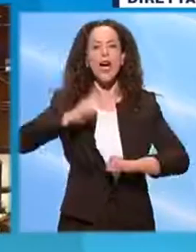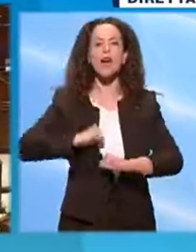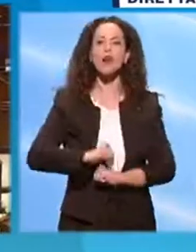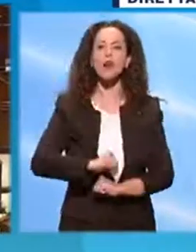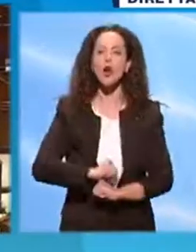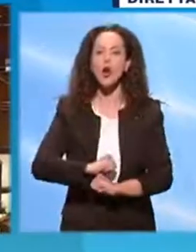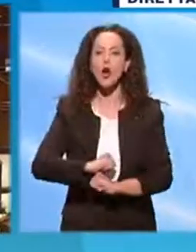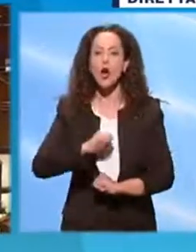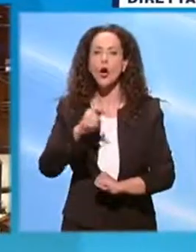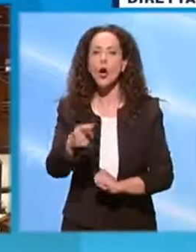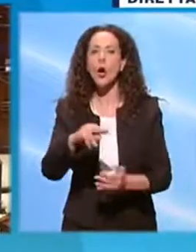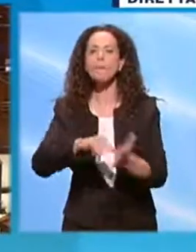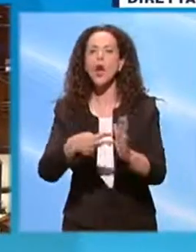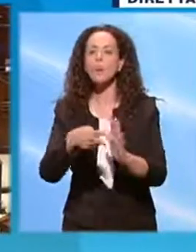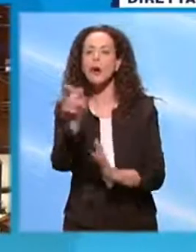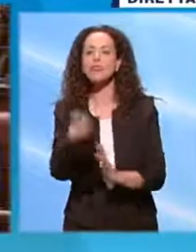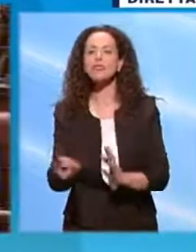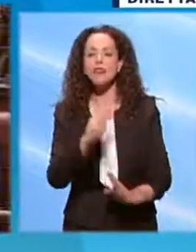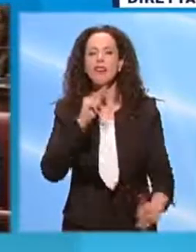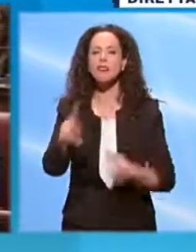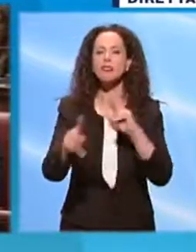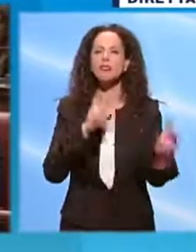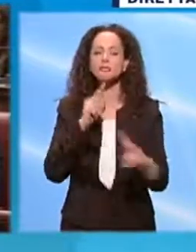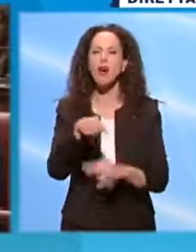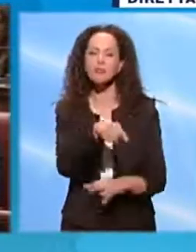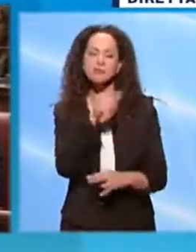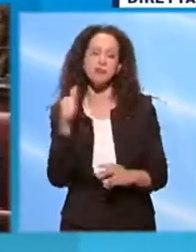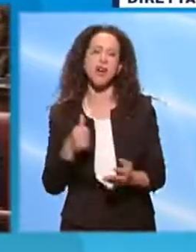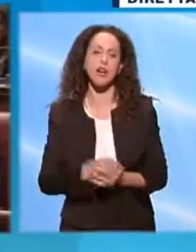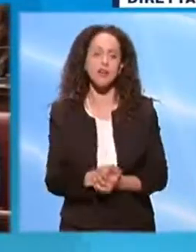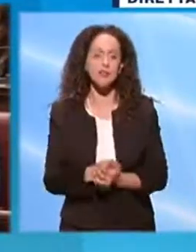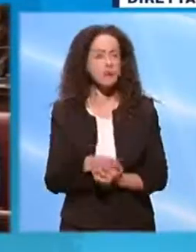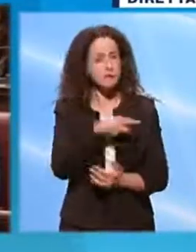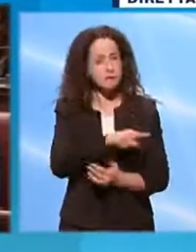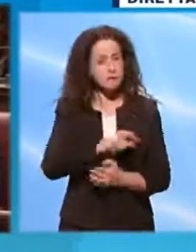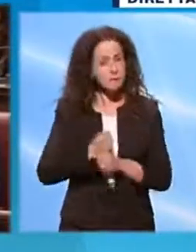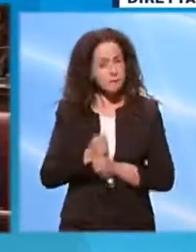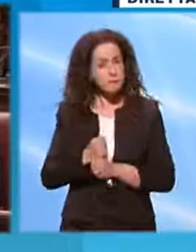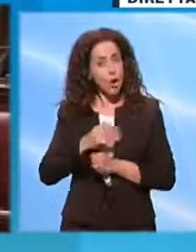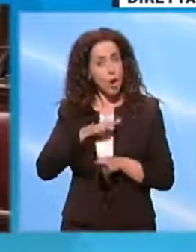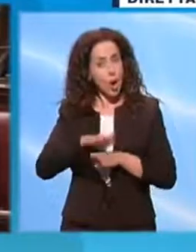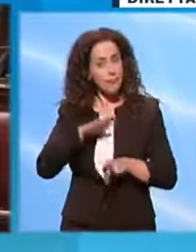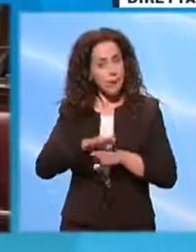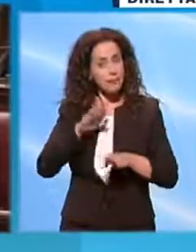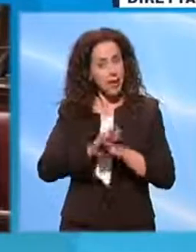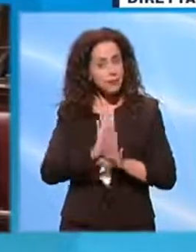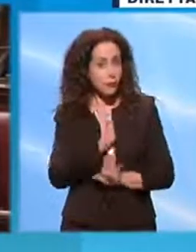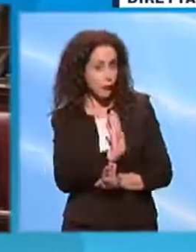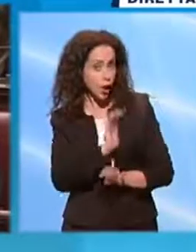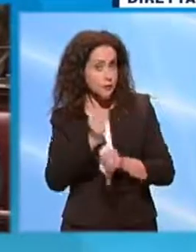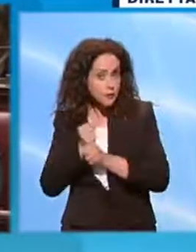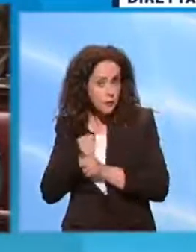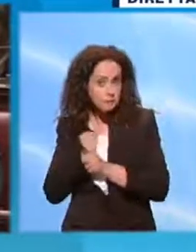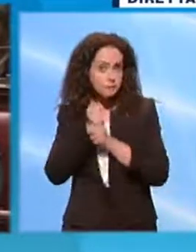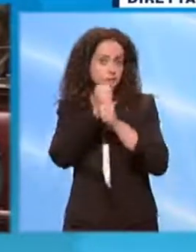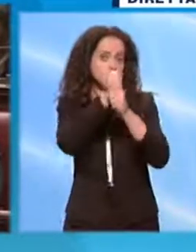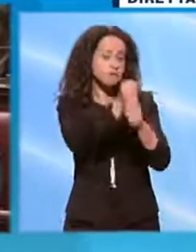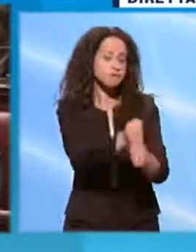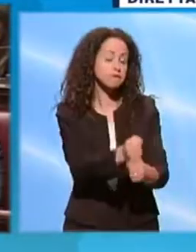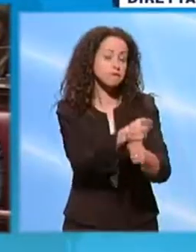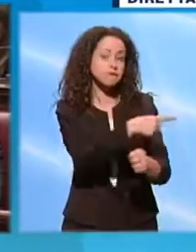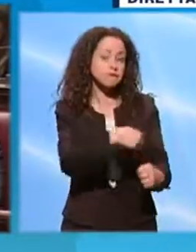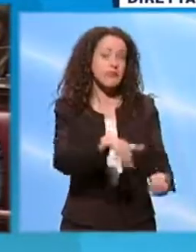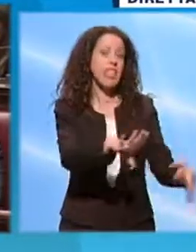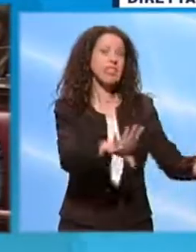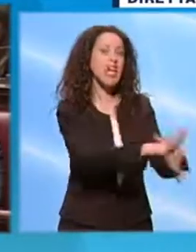Serve a dare le risposte ai problemi degli italiani. Mentre voi decidete di abdicare a quelle competenze che sono vostre e di darle in mano a